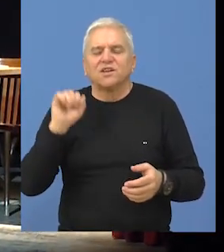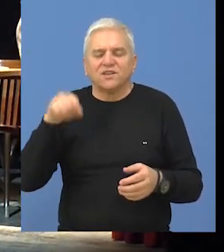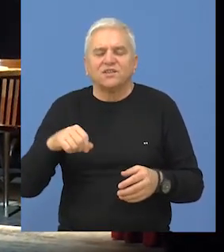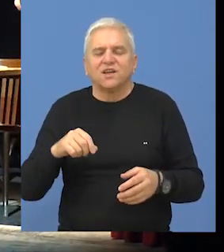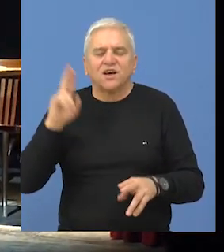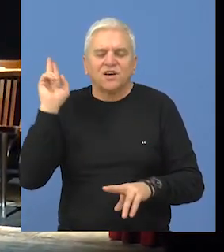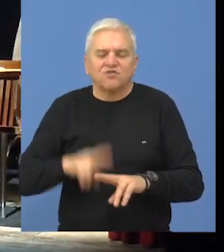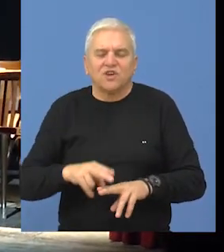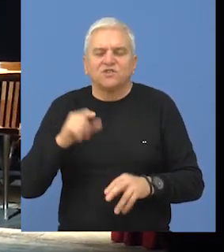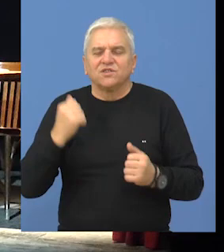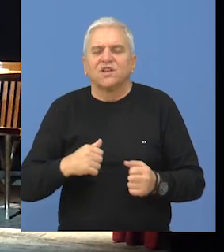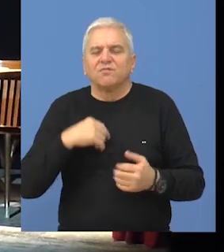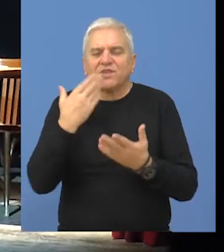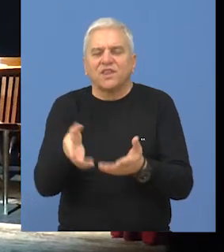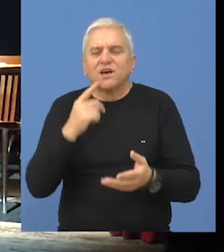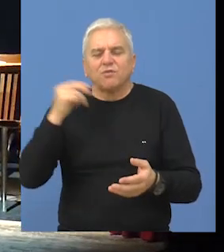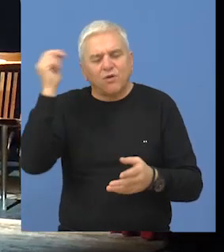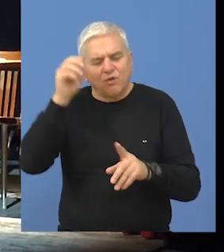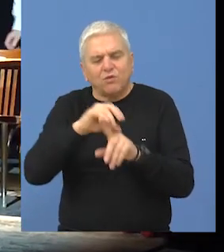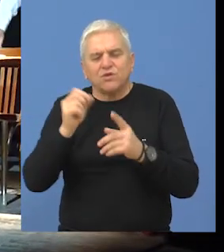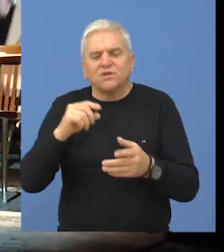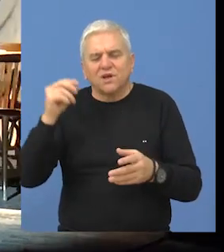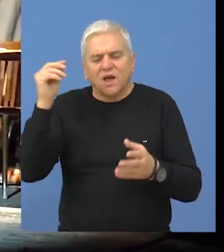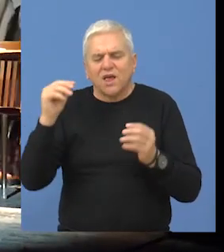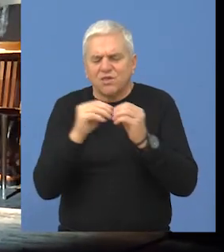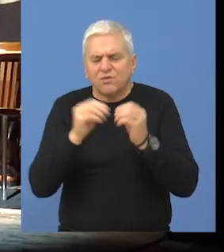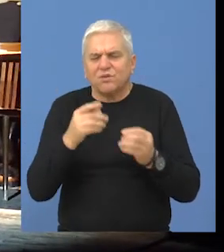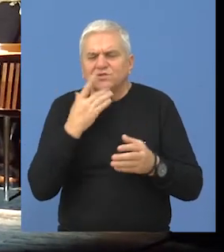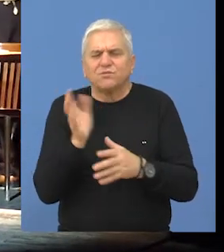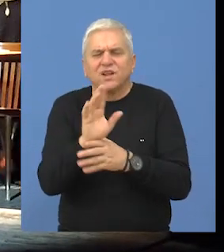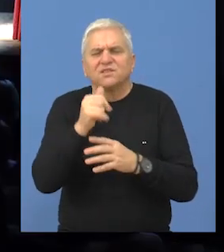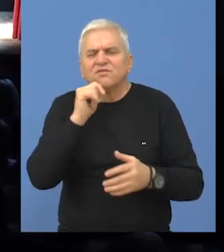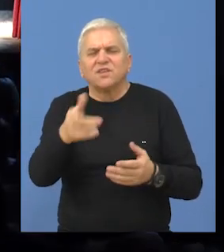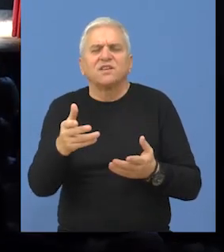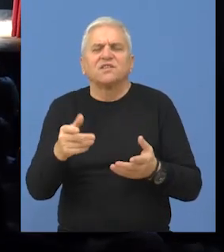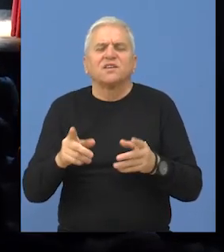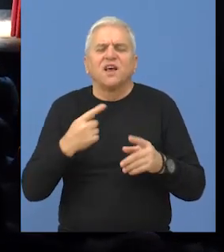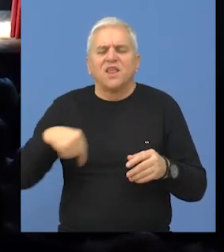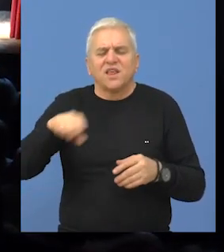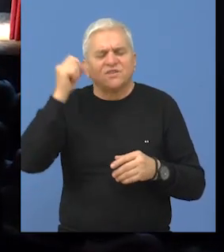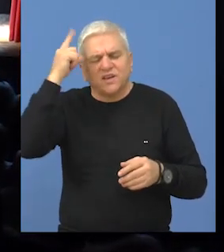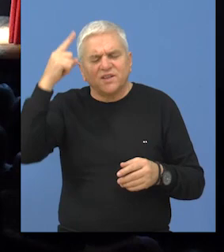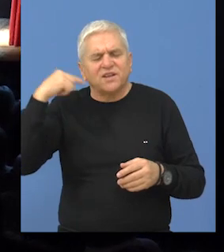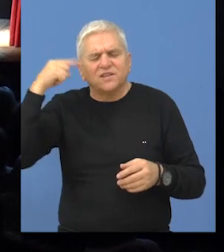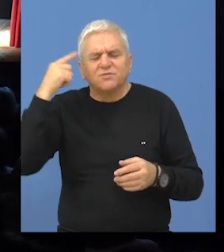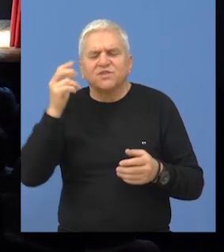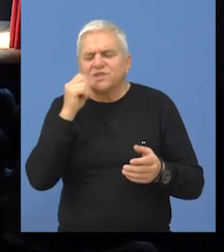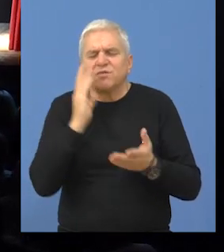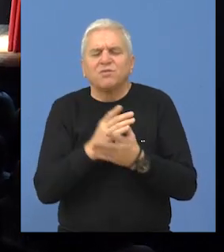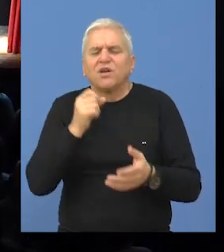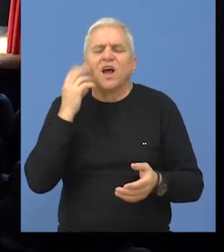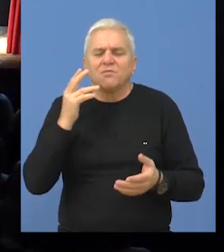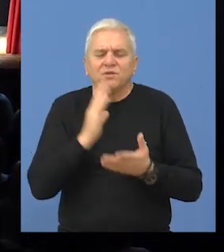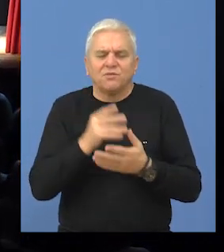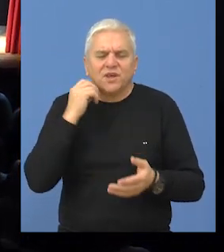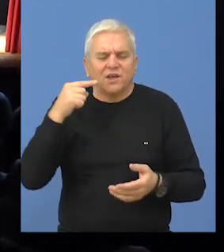rešili da kroz ovu knjigu damo neka sociološka, kutrološka tumačenja, pravna tumačenja i nekakve naše ideje, razmišljanja